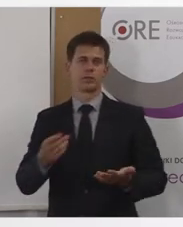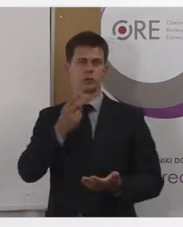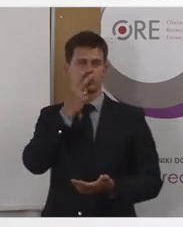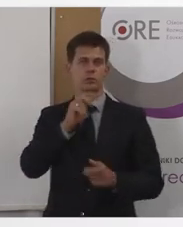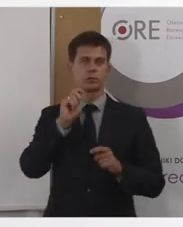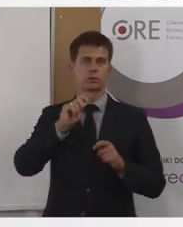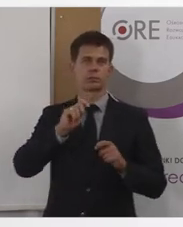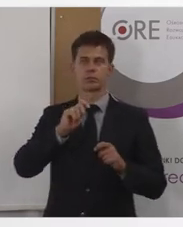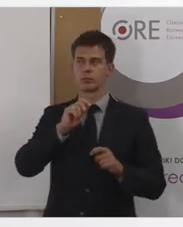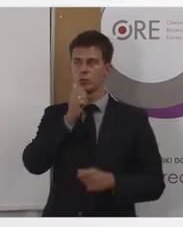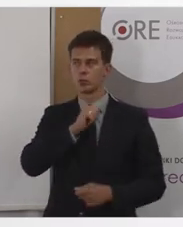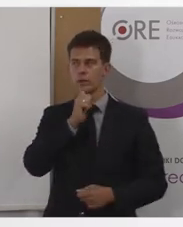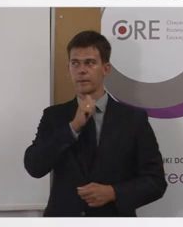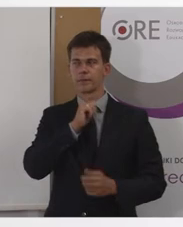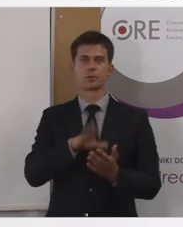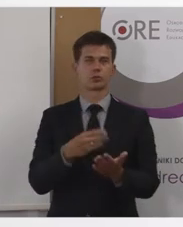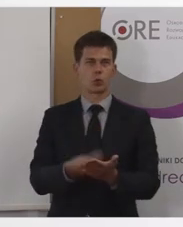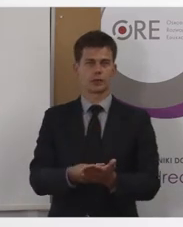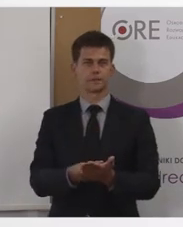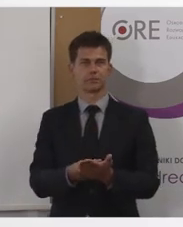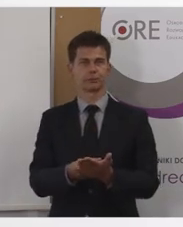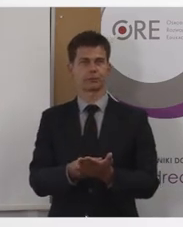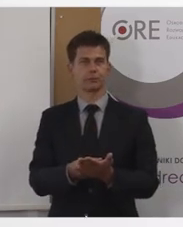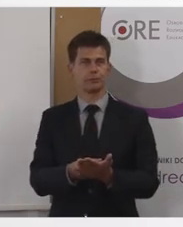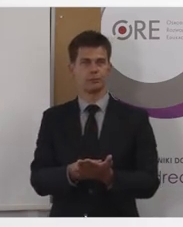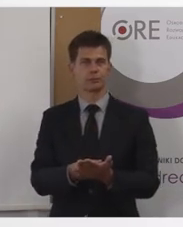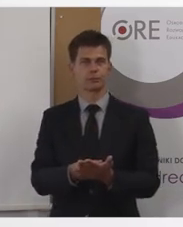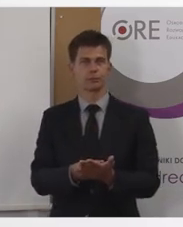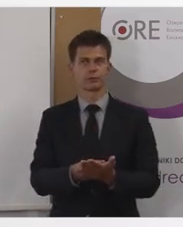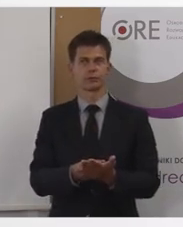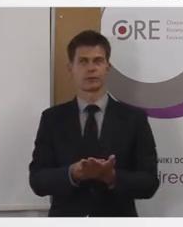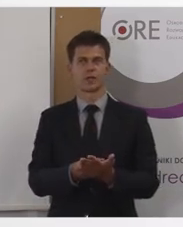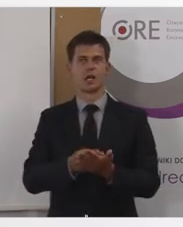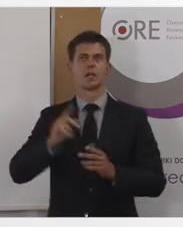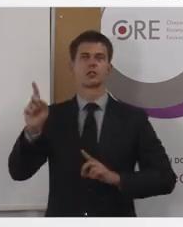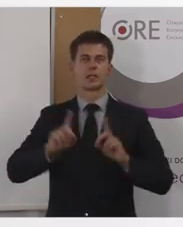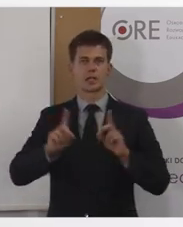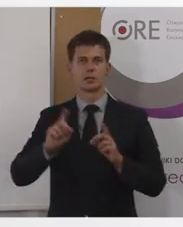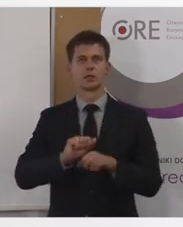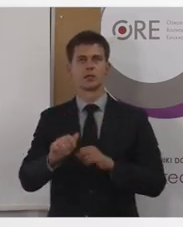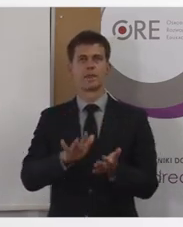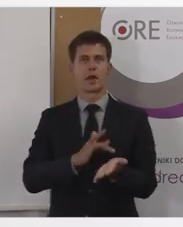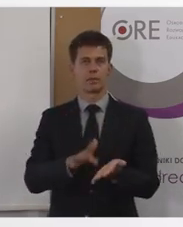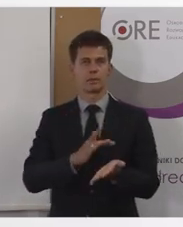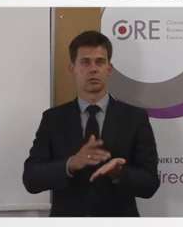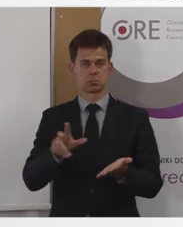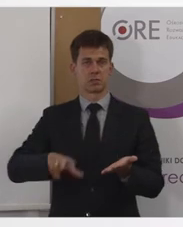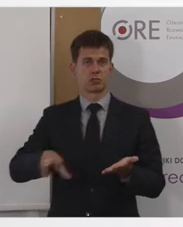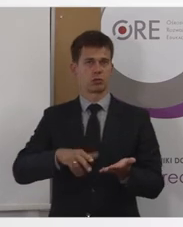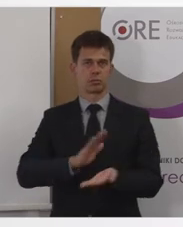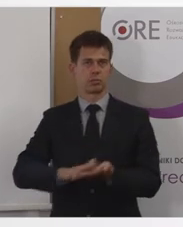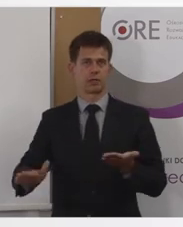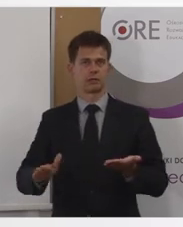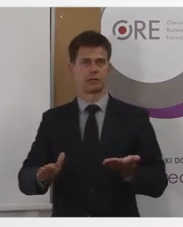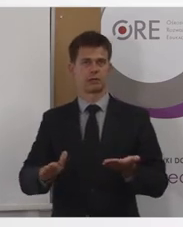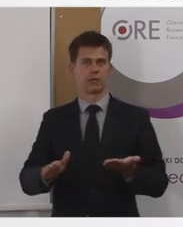też tutaj przydać przykład, że niektóre nowoczesne urzęzy, nawet tablety jako takiej myszy nie posiadają. Tam